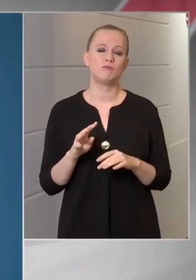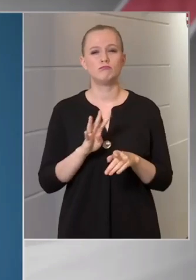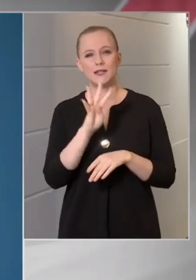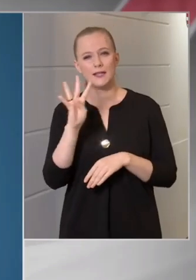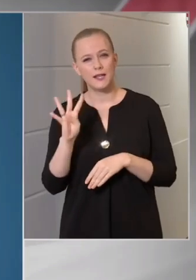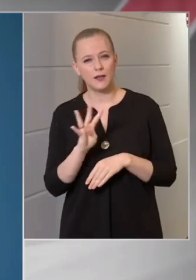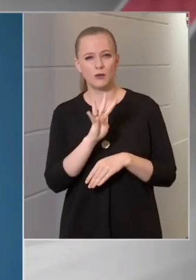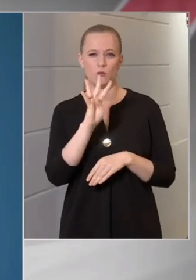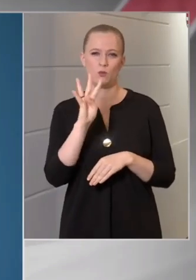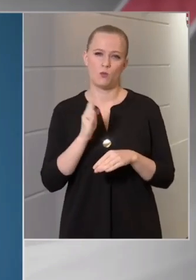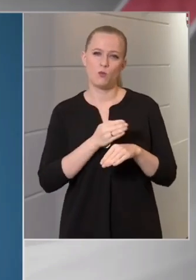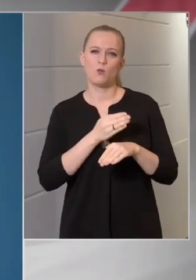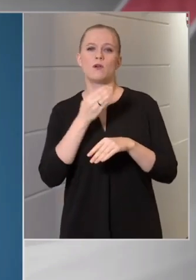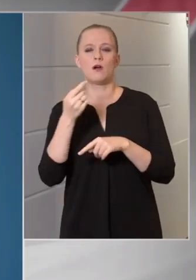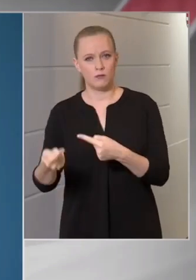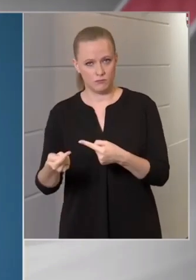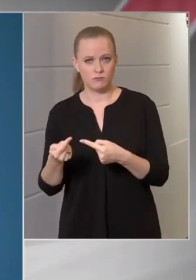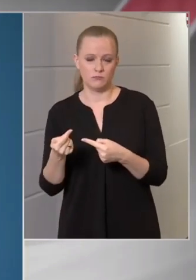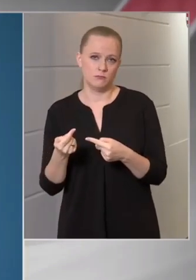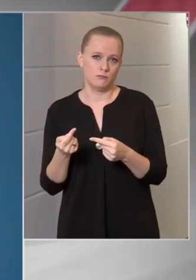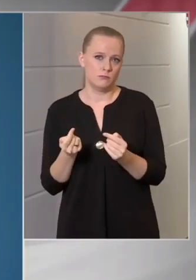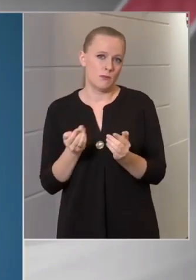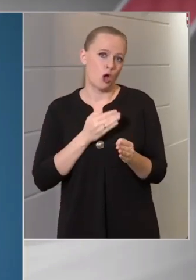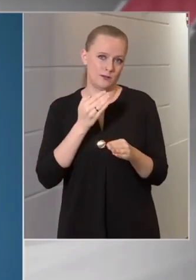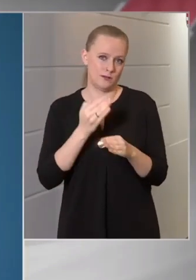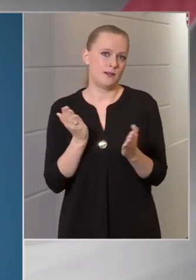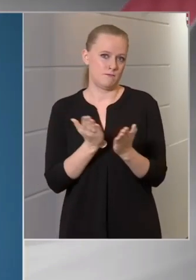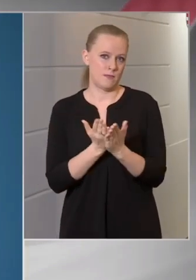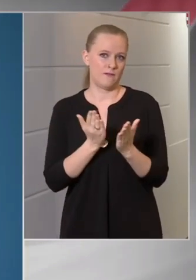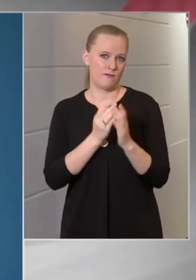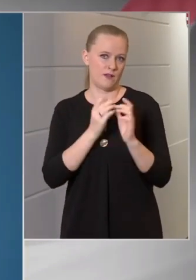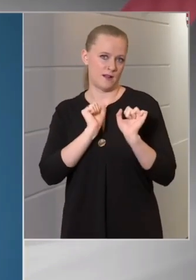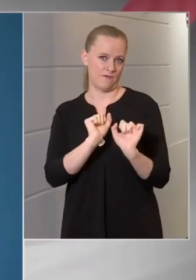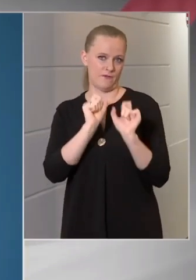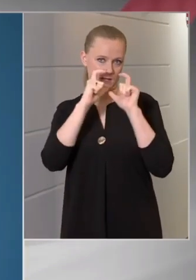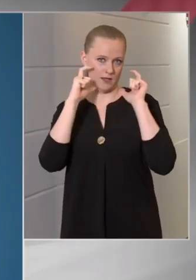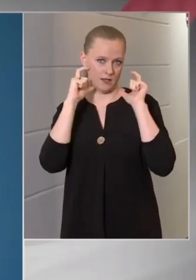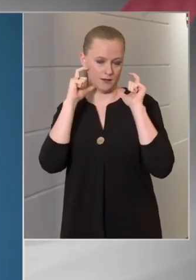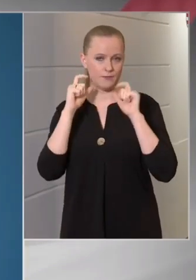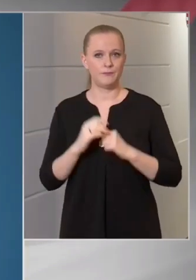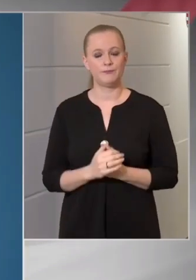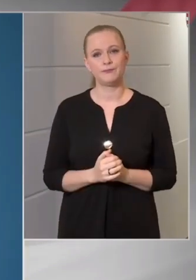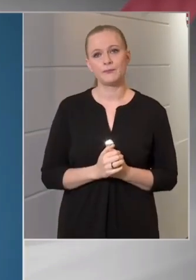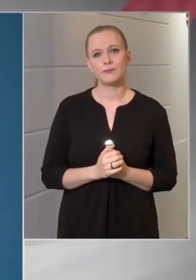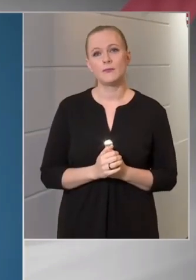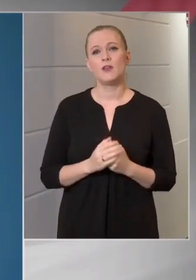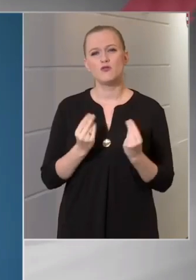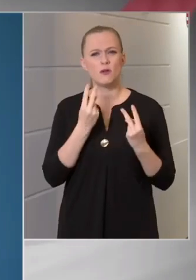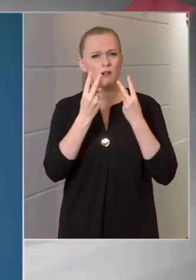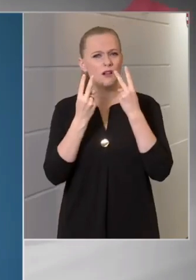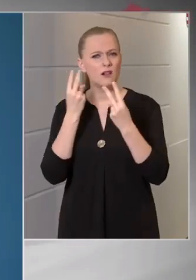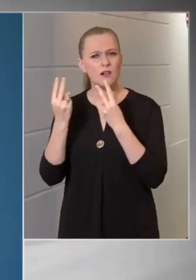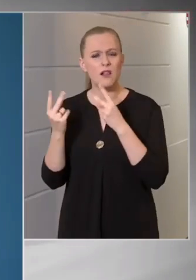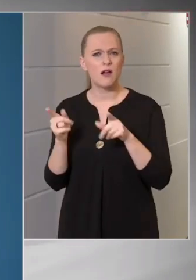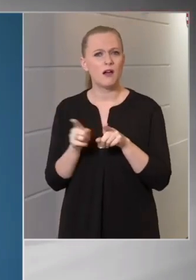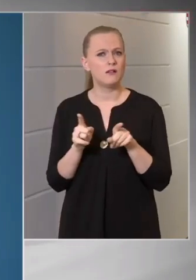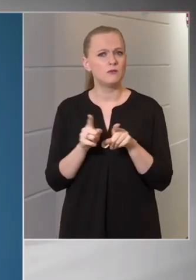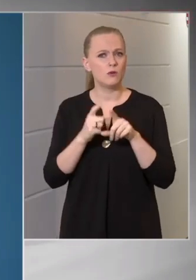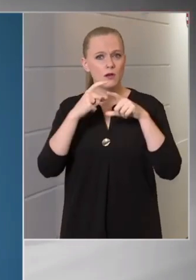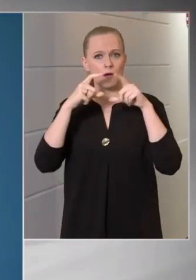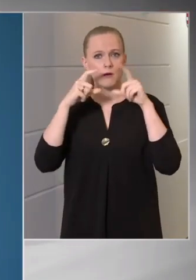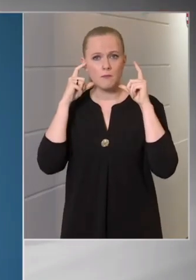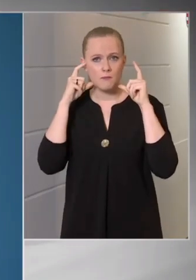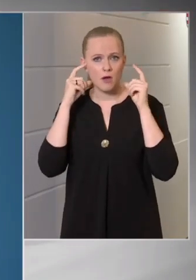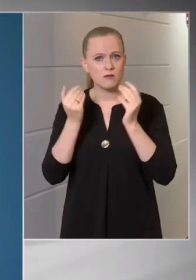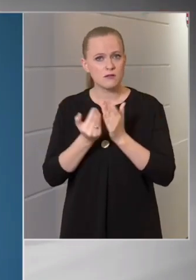hoztat megfelel a védelmi képessége. Azonban sokat látok olyan maszkokat